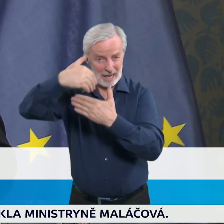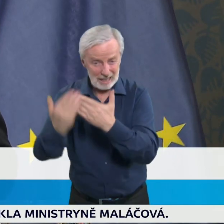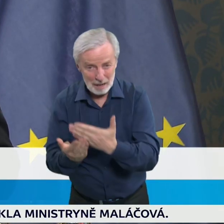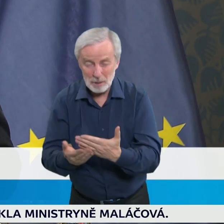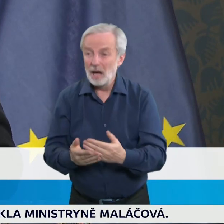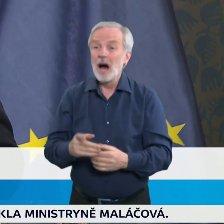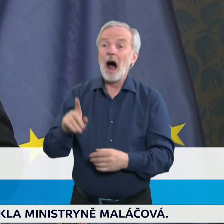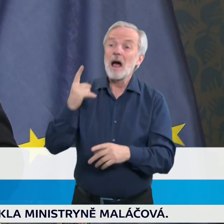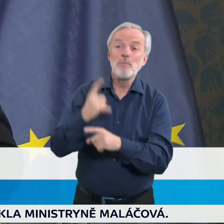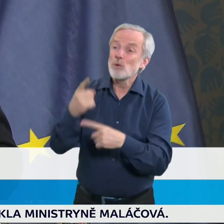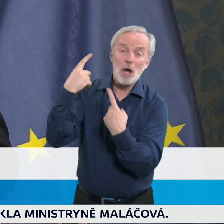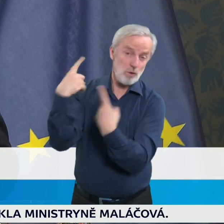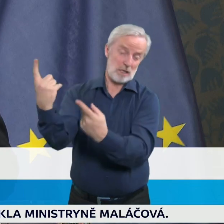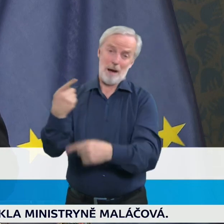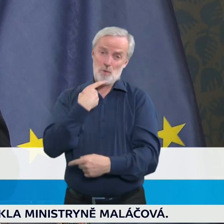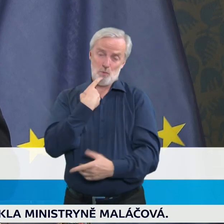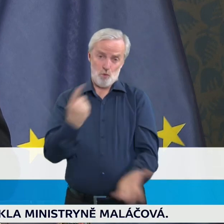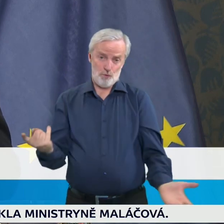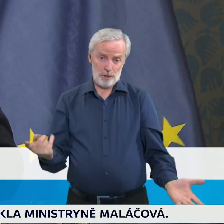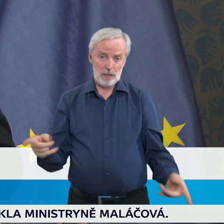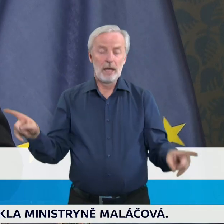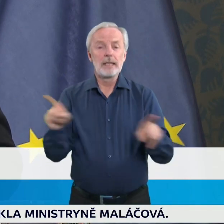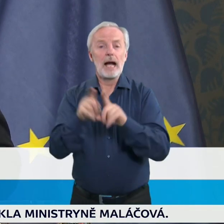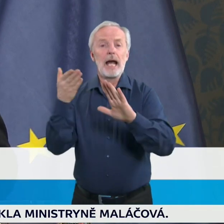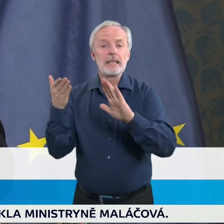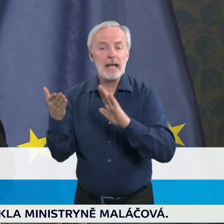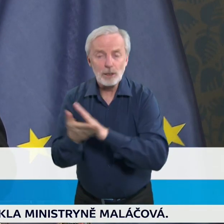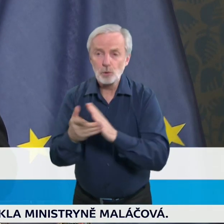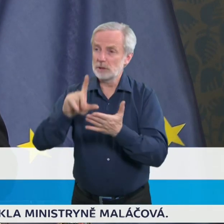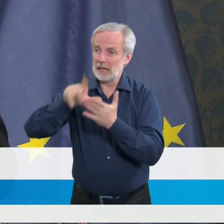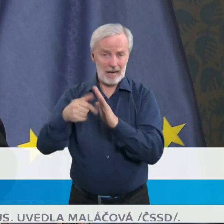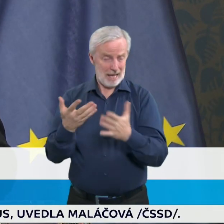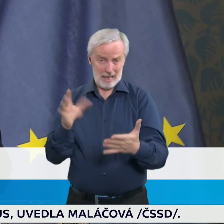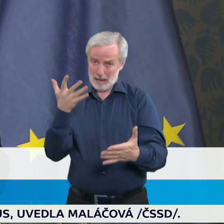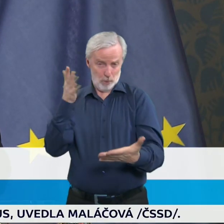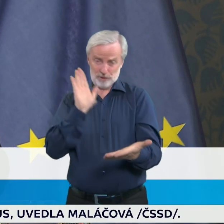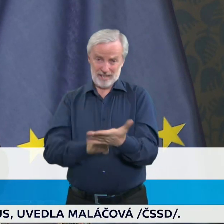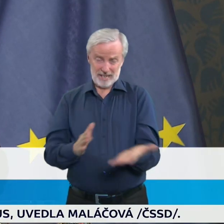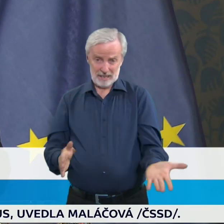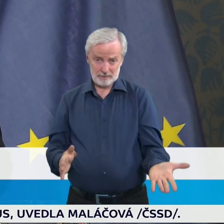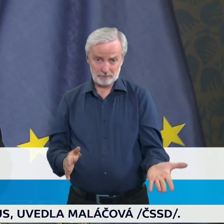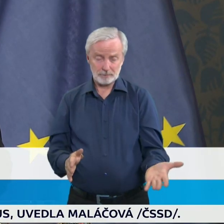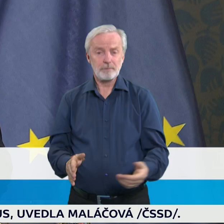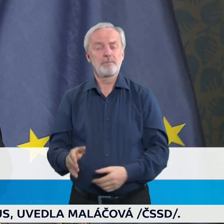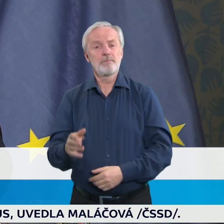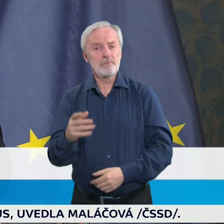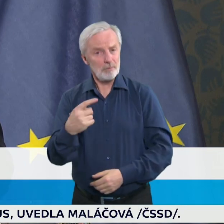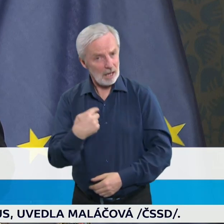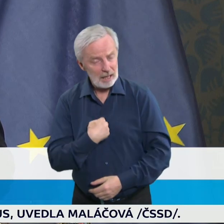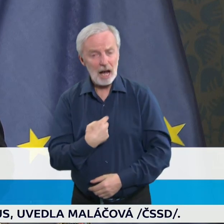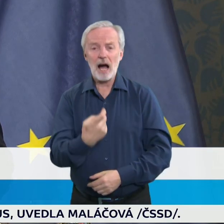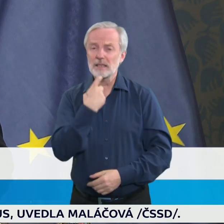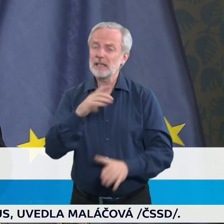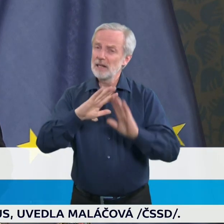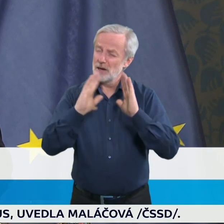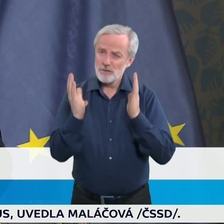sám nepotvrdil, dokonce ani zástupci z daného kraje. já, protože bych samozřejmě, nebo protože chci, aby všechno bylo objektivní,